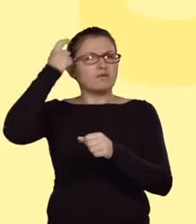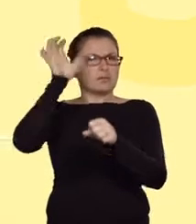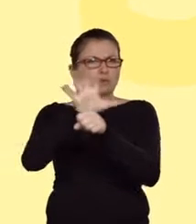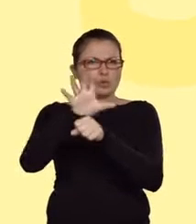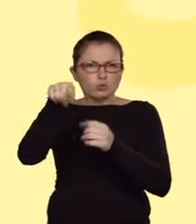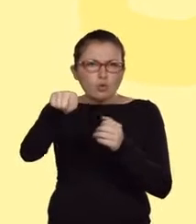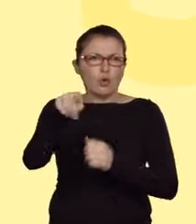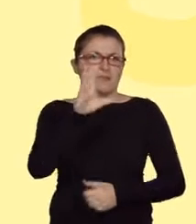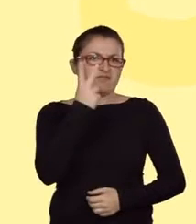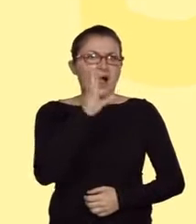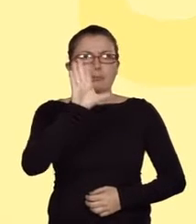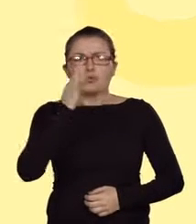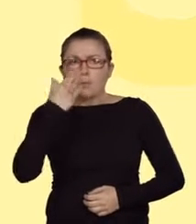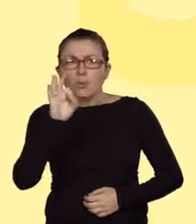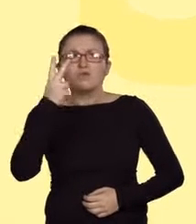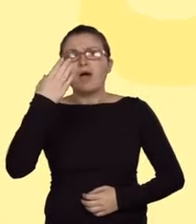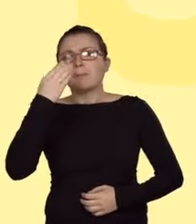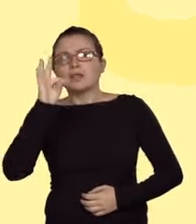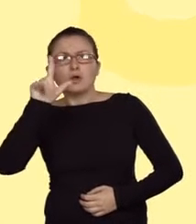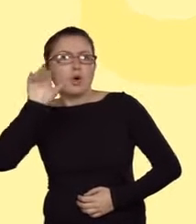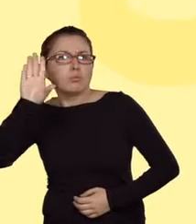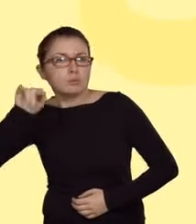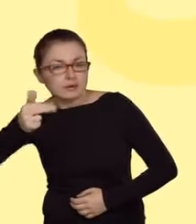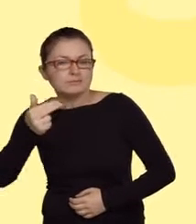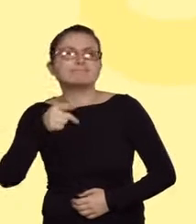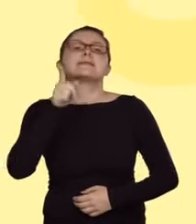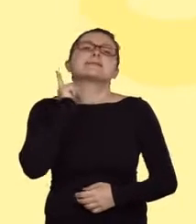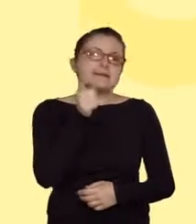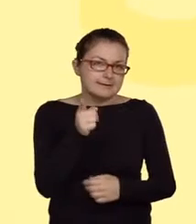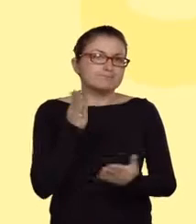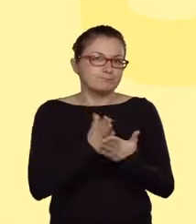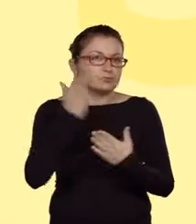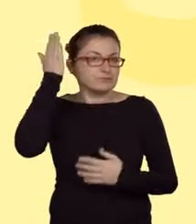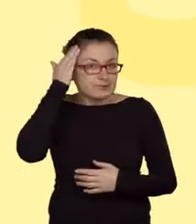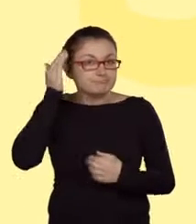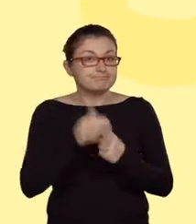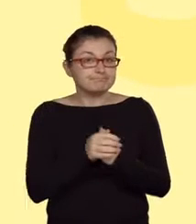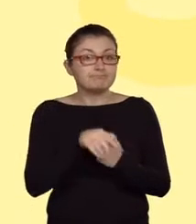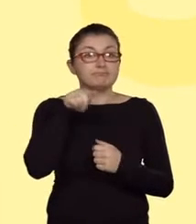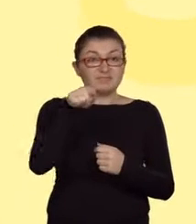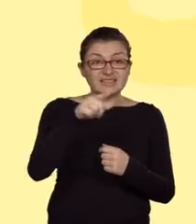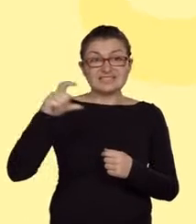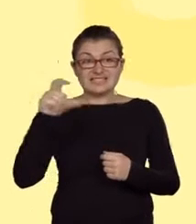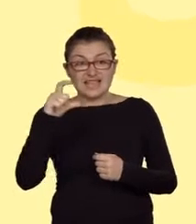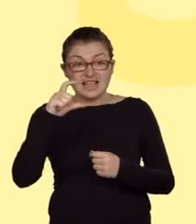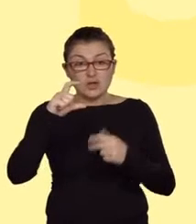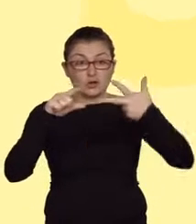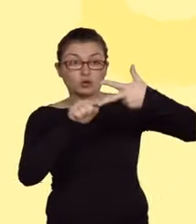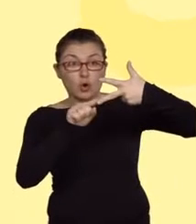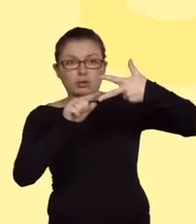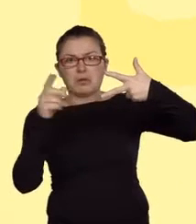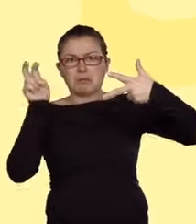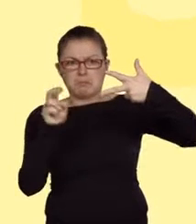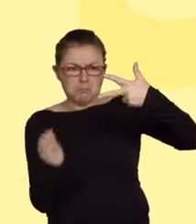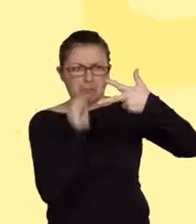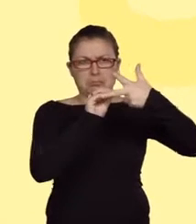-metylobutan? Widocznie atom węgla trzeciorzędowy podstawiony jest najłatwiej. I to jest poprawny